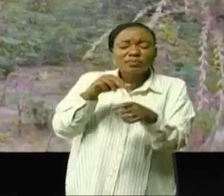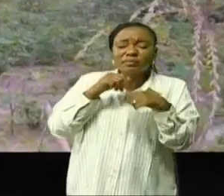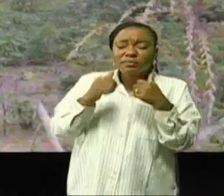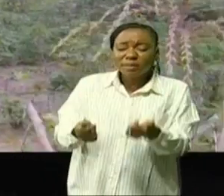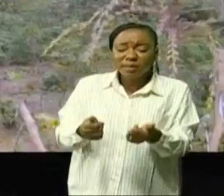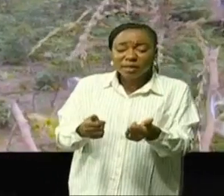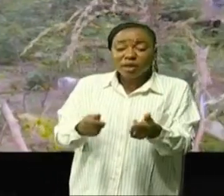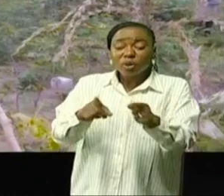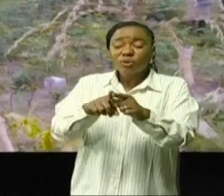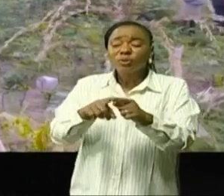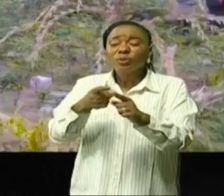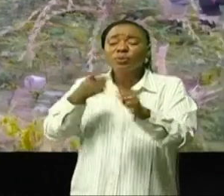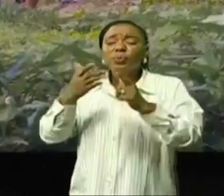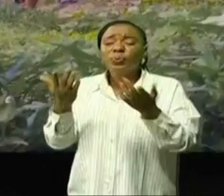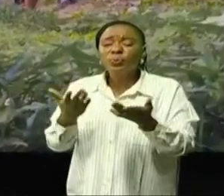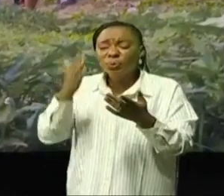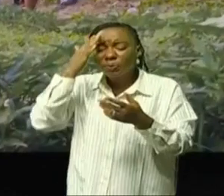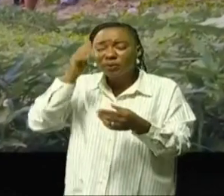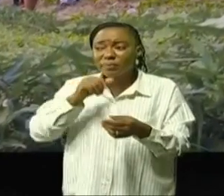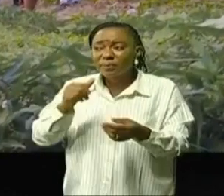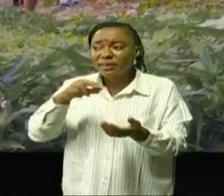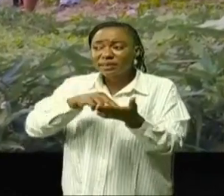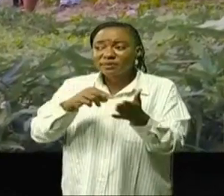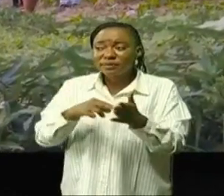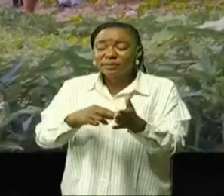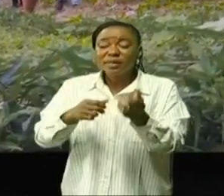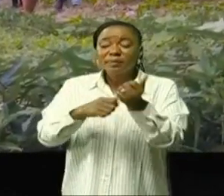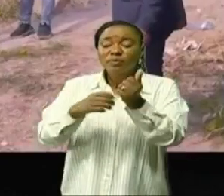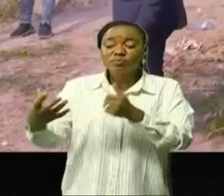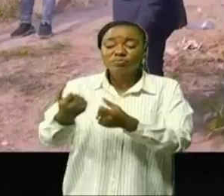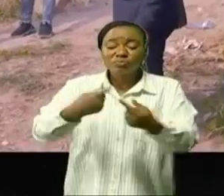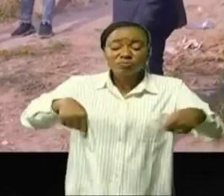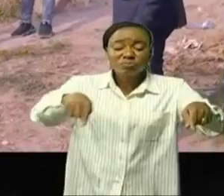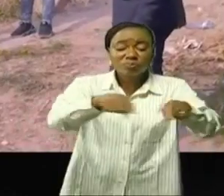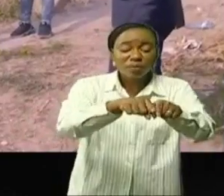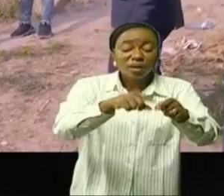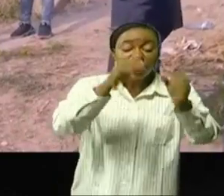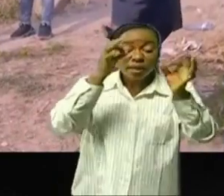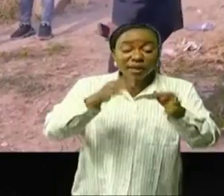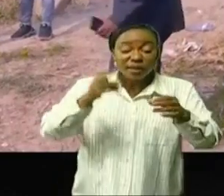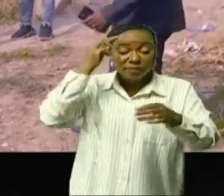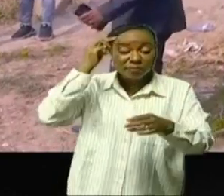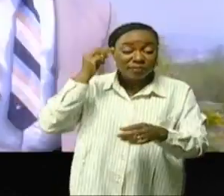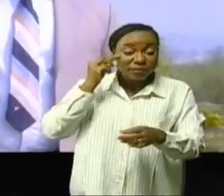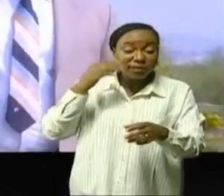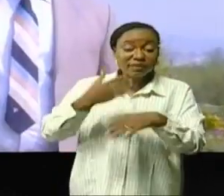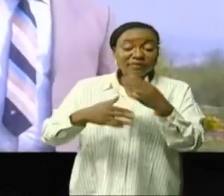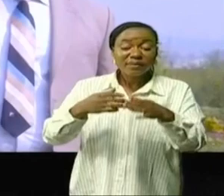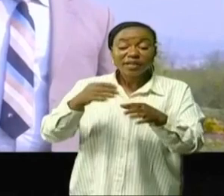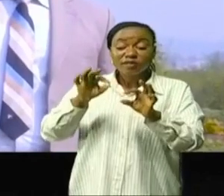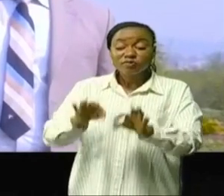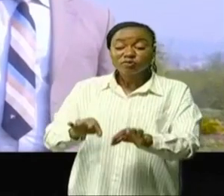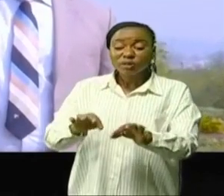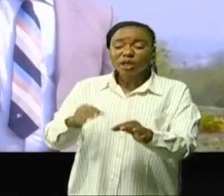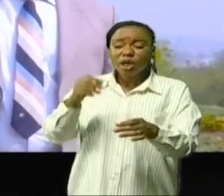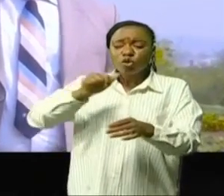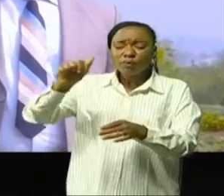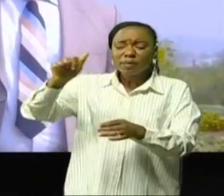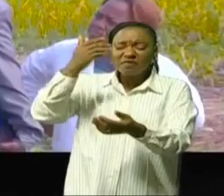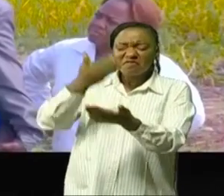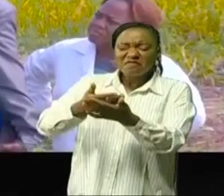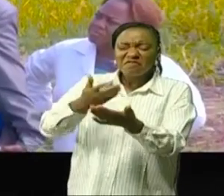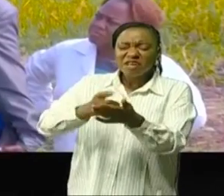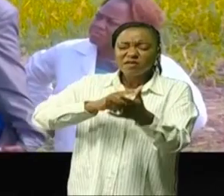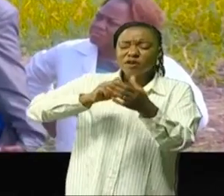baie d'Ongalema subit ainsi des tentatives de spoliation. Saisi de cette situation, le ministre des Affaires foncières a dépêché une mission